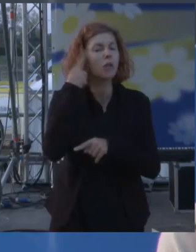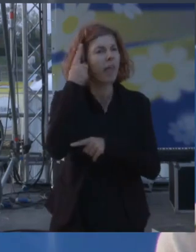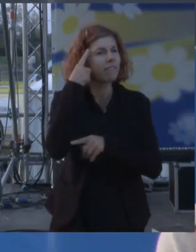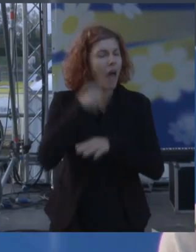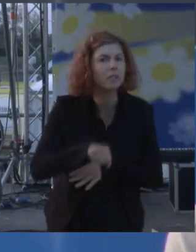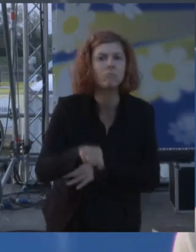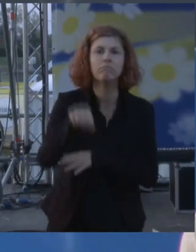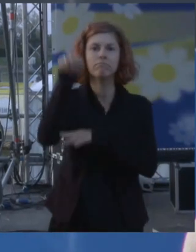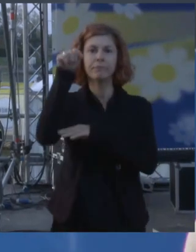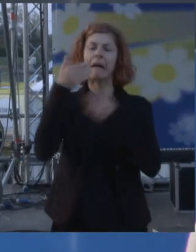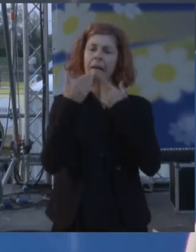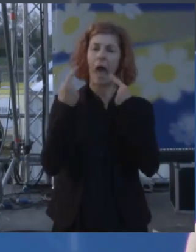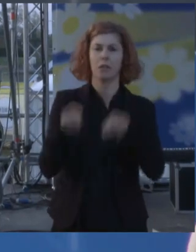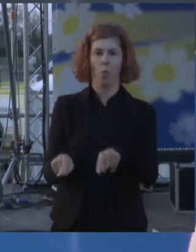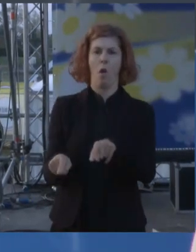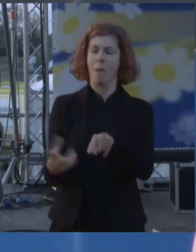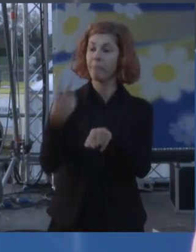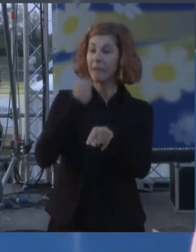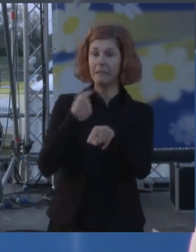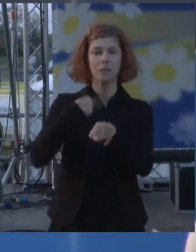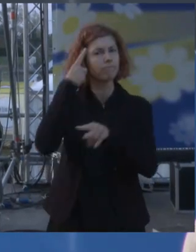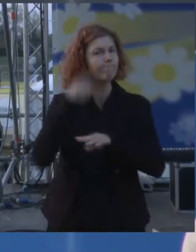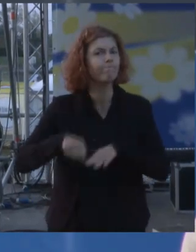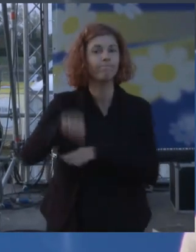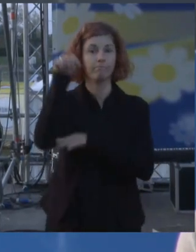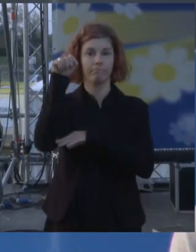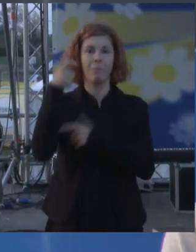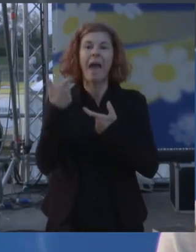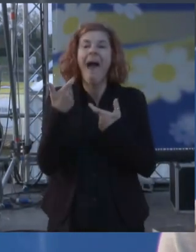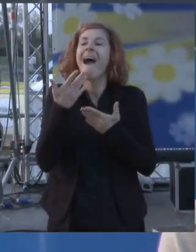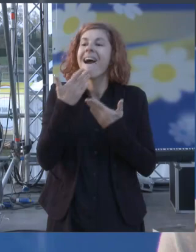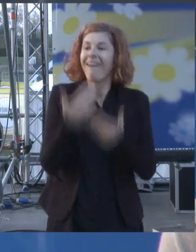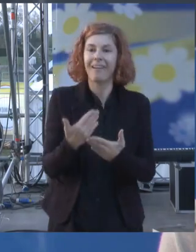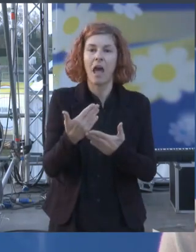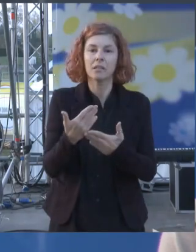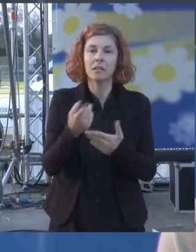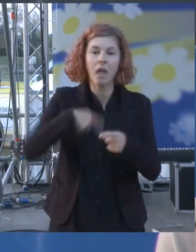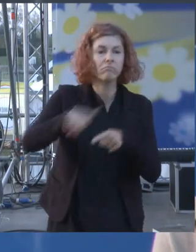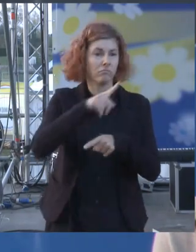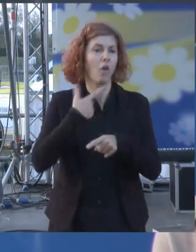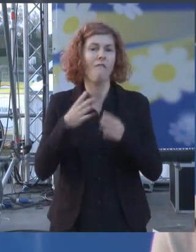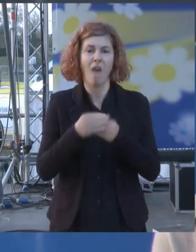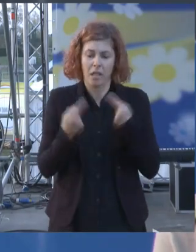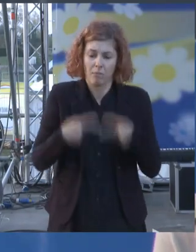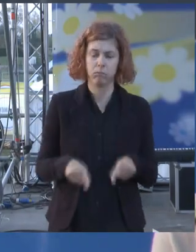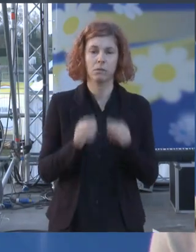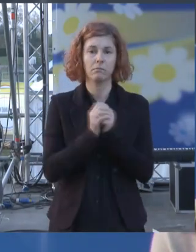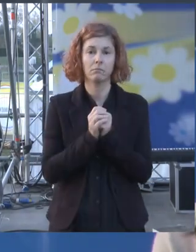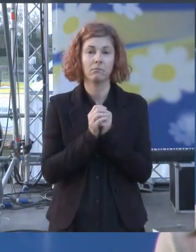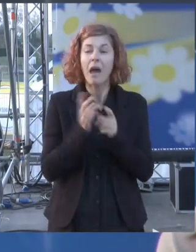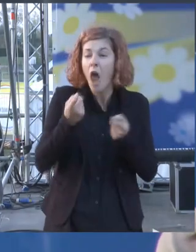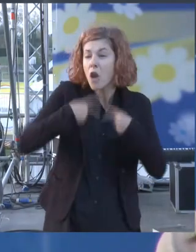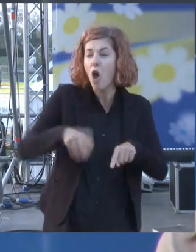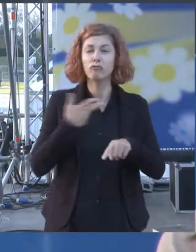perché a testa alta facciamo quello che facciamo solo che quando noi governiamo e